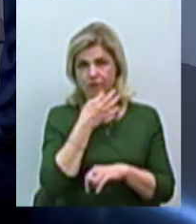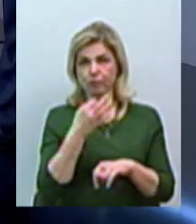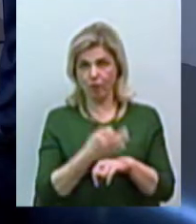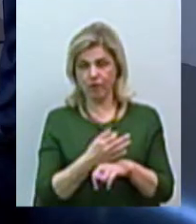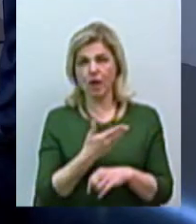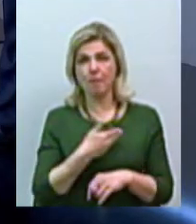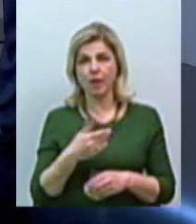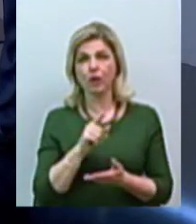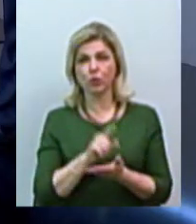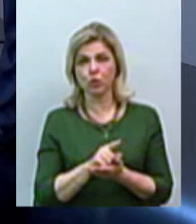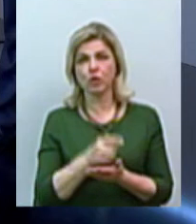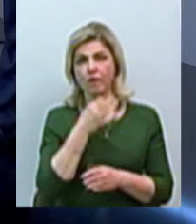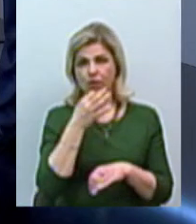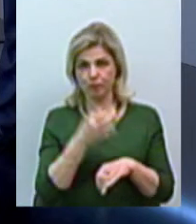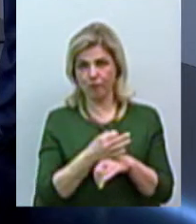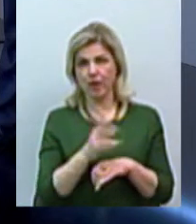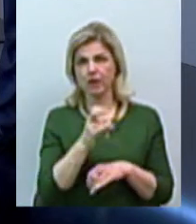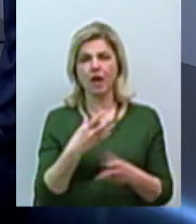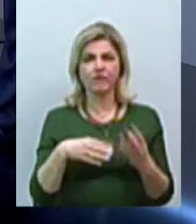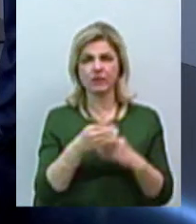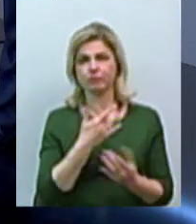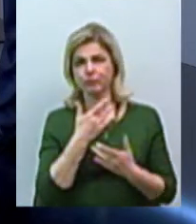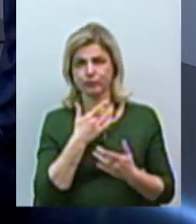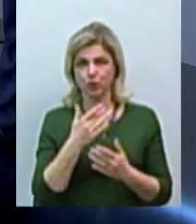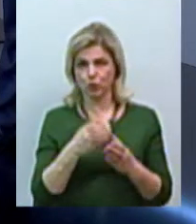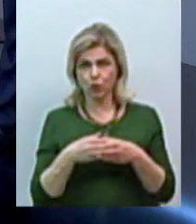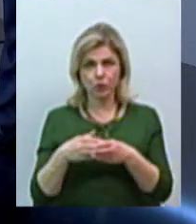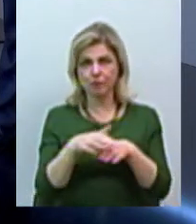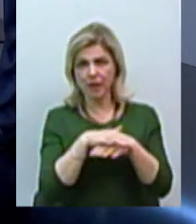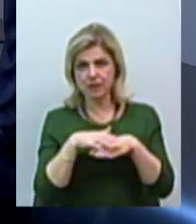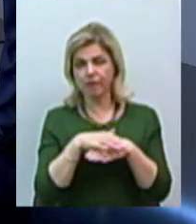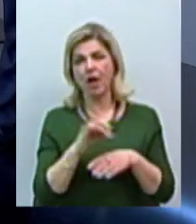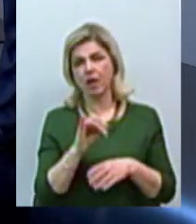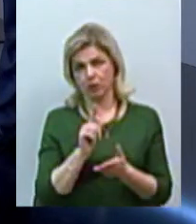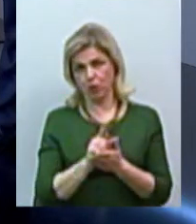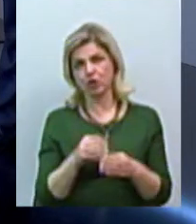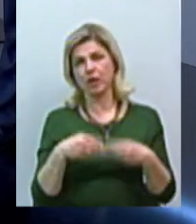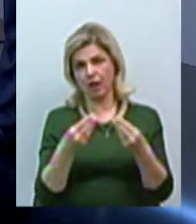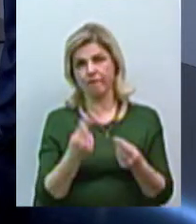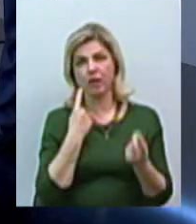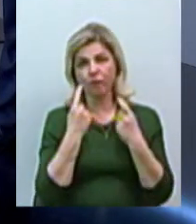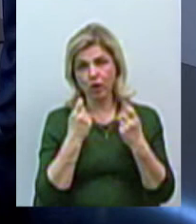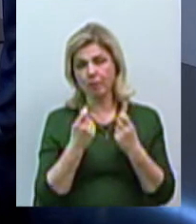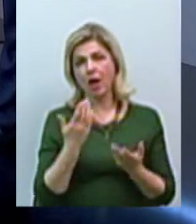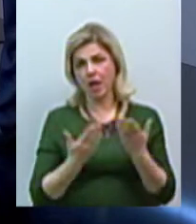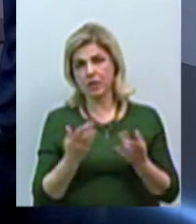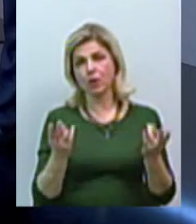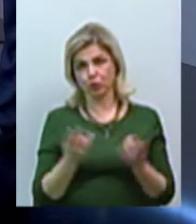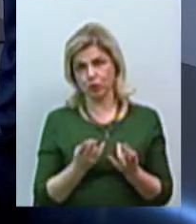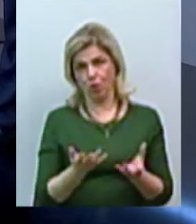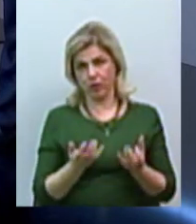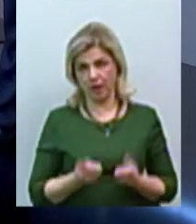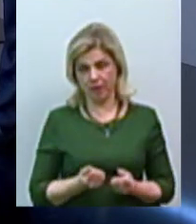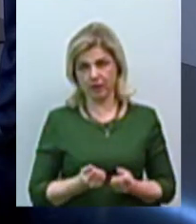відповідати на всі виклики суспільства, відповідати і надавати всю інформацію, яка громада вважає за потрібною отримати.